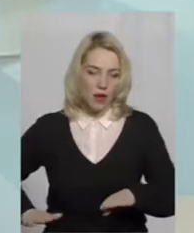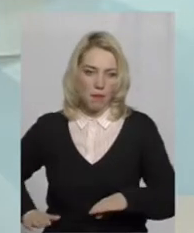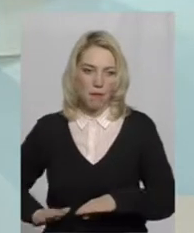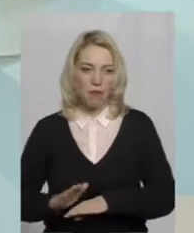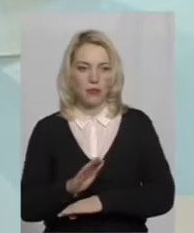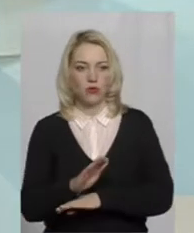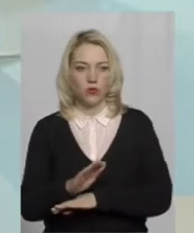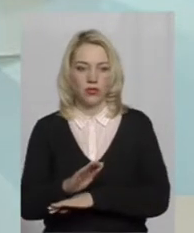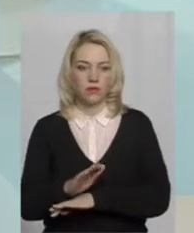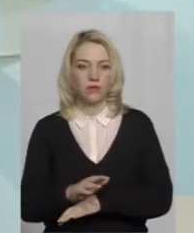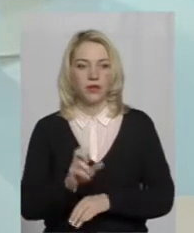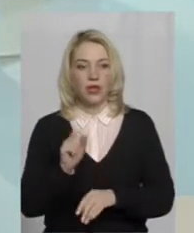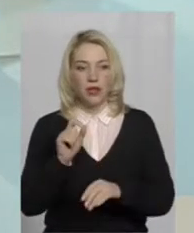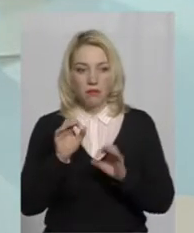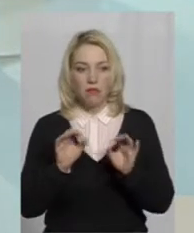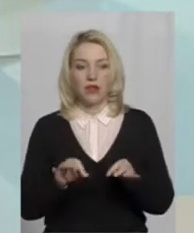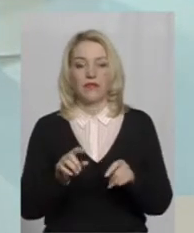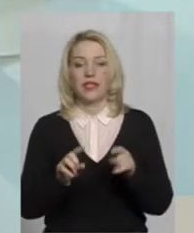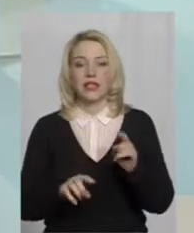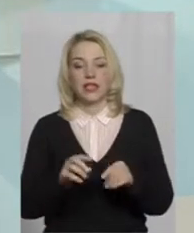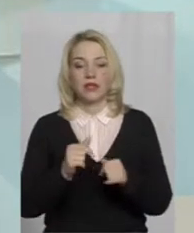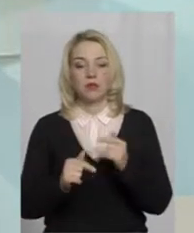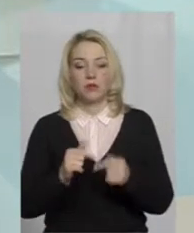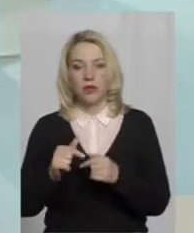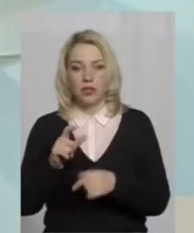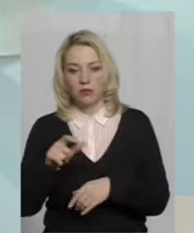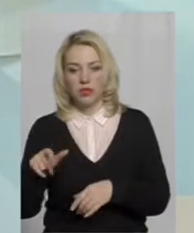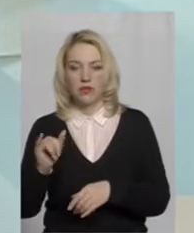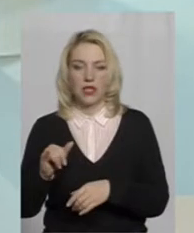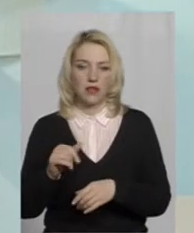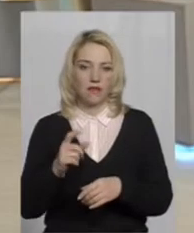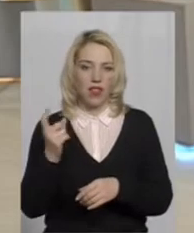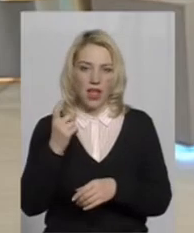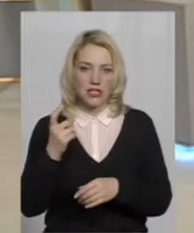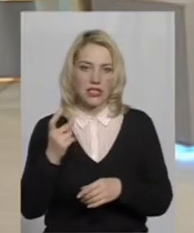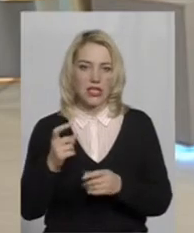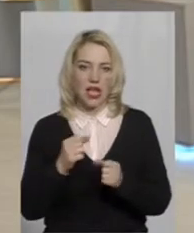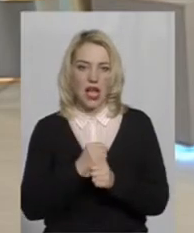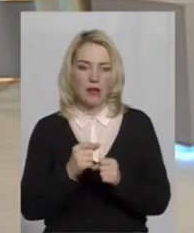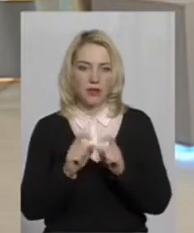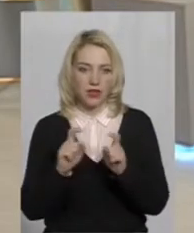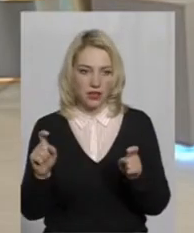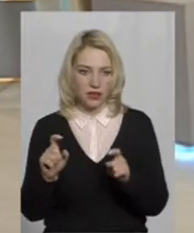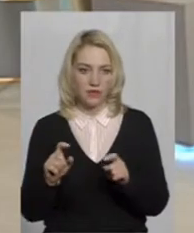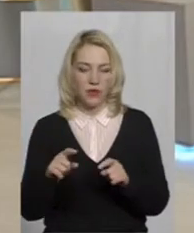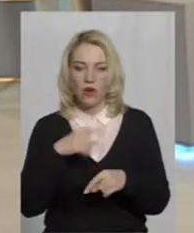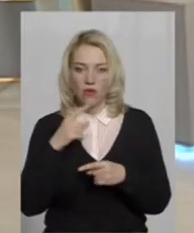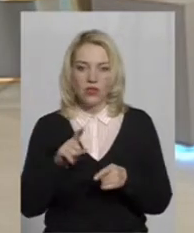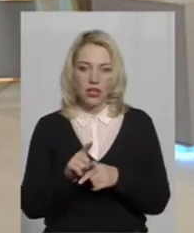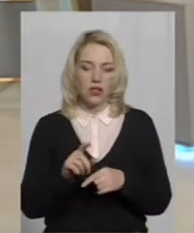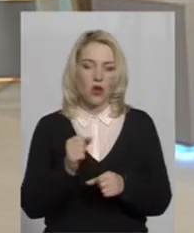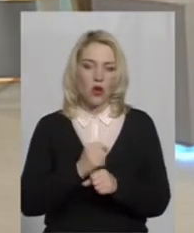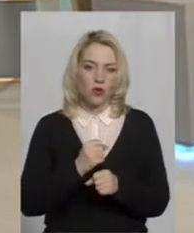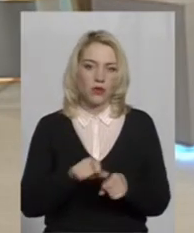деякі підприємці, власники аптеки, скажімо так, роблять ці